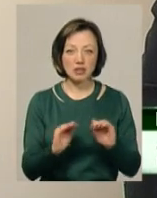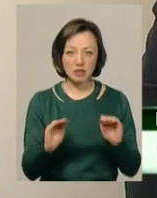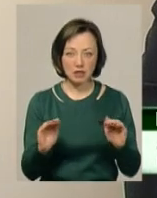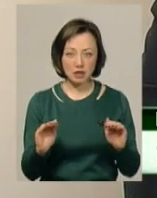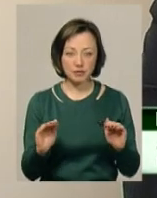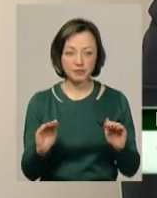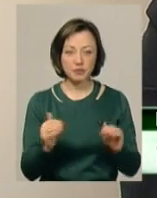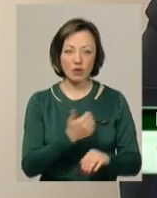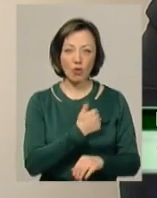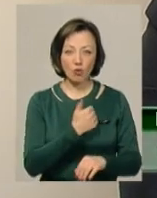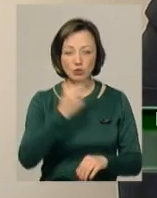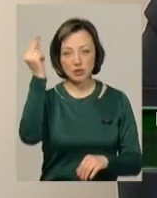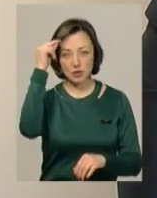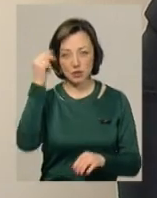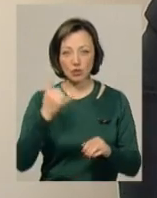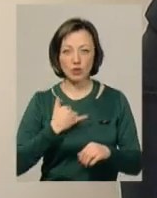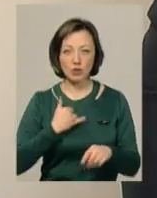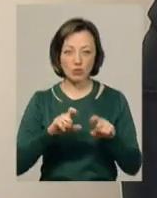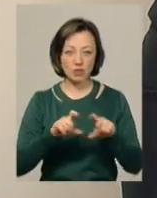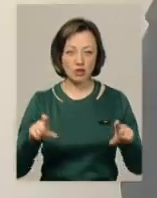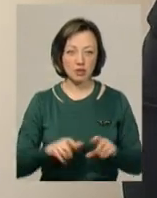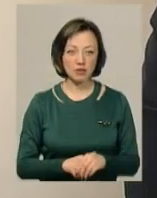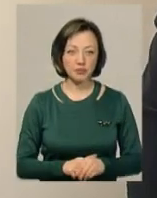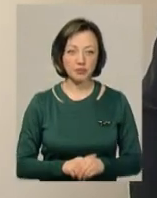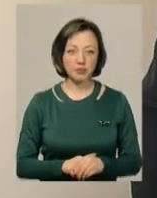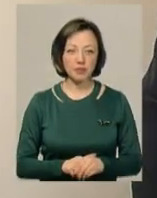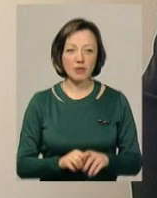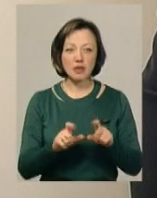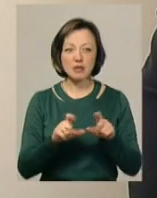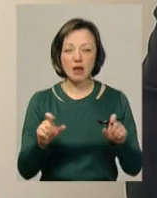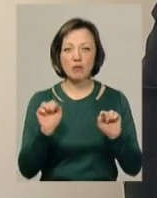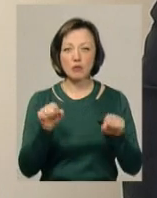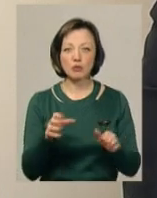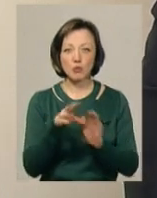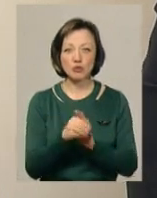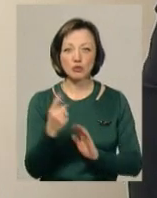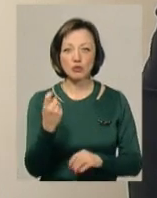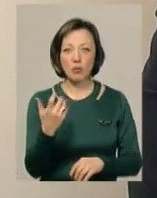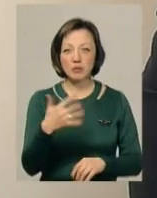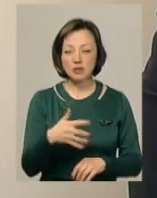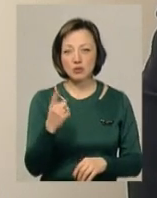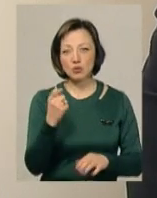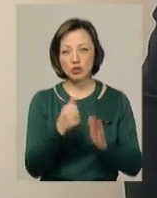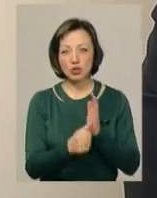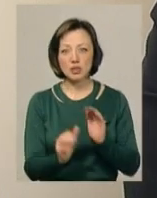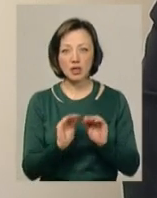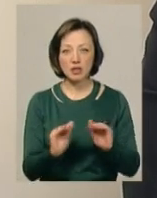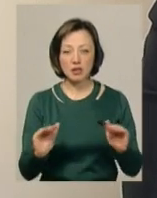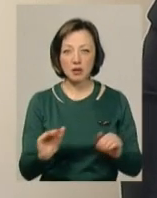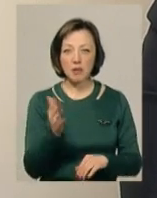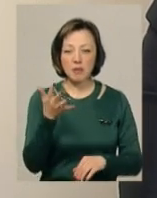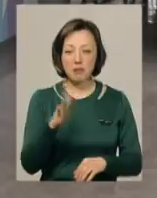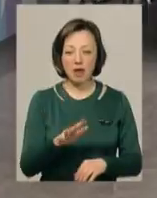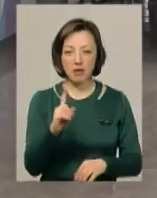хочуть навчатися саме у нашому закладі освіти. Заклад може помістити 150, максимум 160 діток, це 5